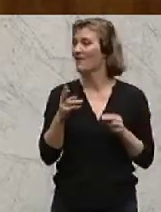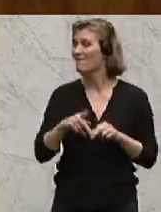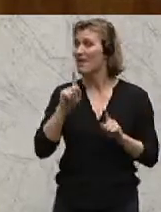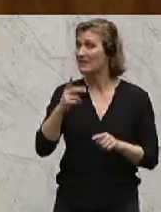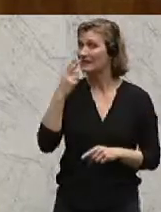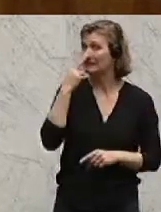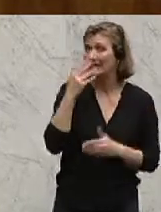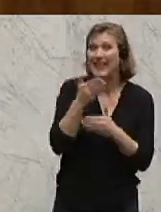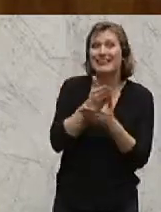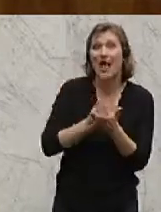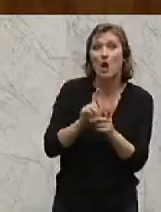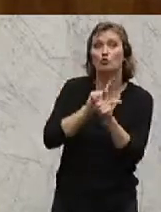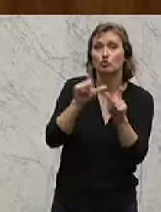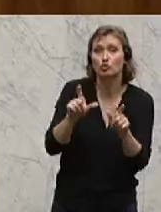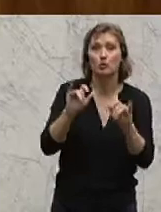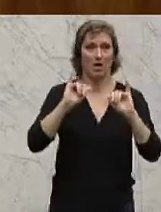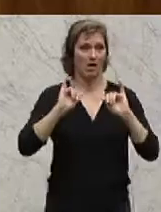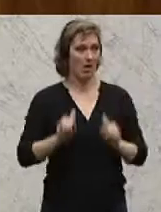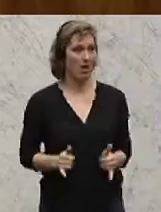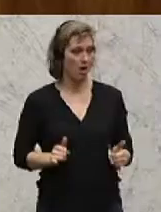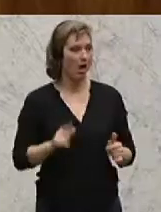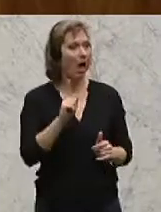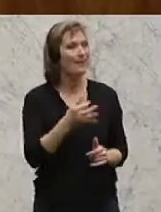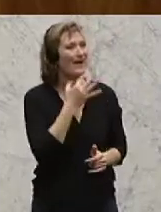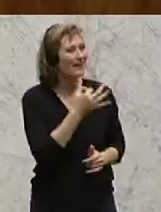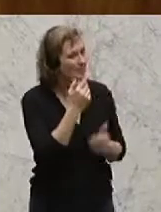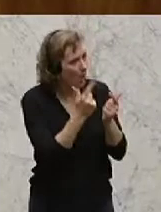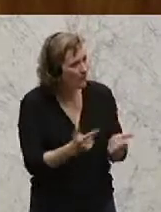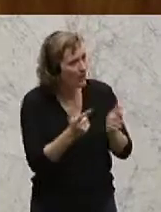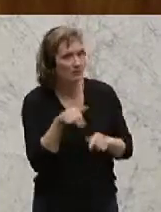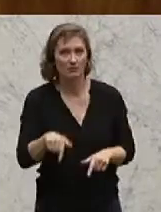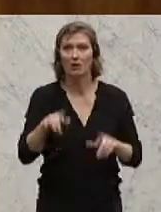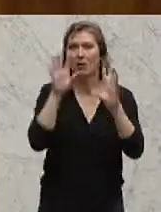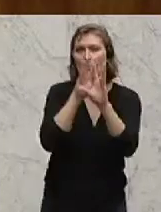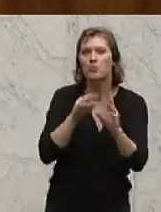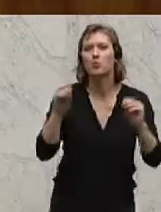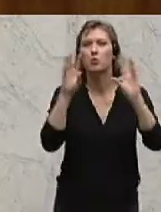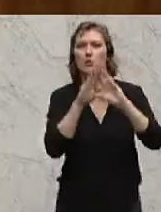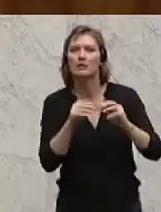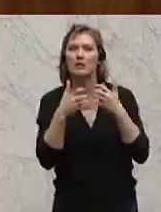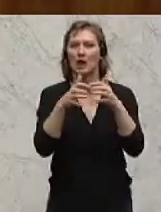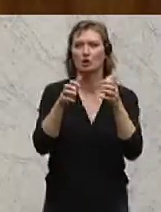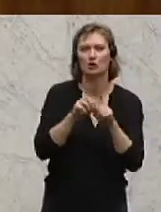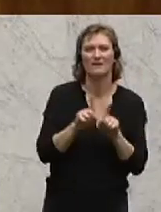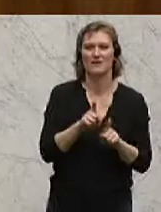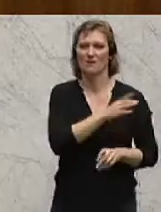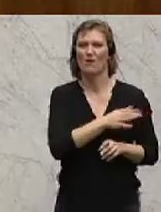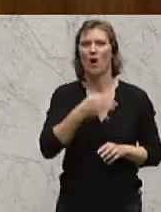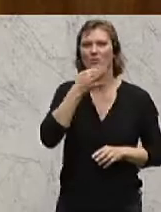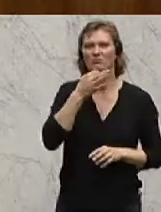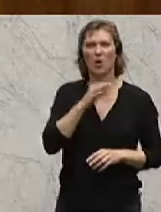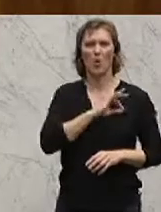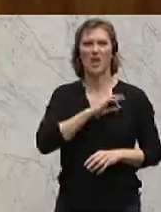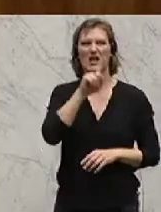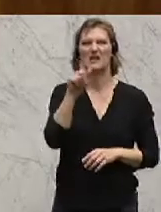oder Teilschuld haben. Aber es wird sich genau herausstellen, ob es zu diesen Mythen kommt, wie der Herr Kollege Zagolstewski das jetzt